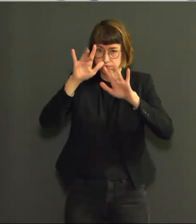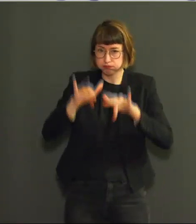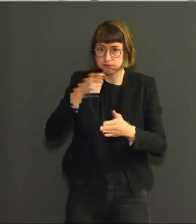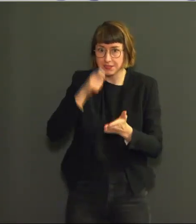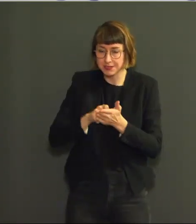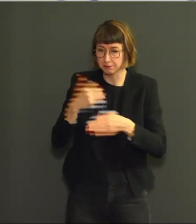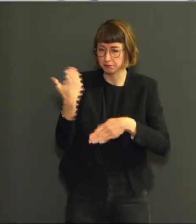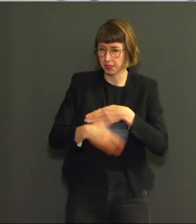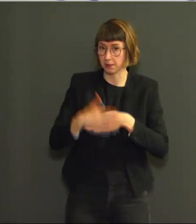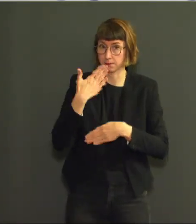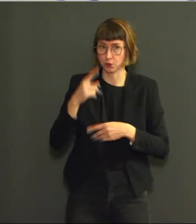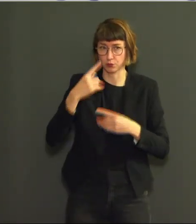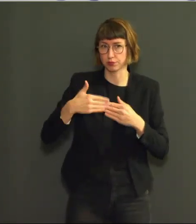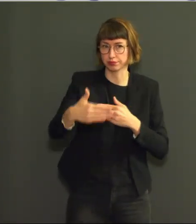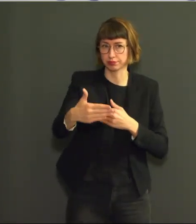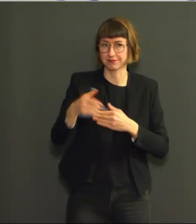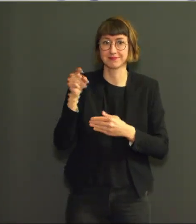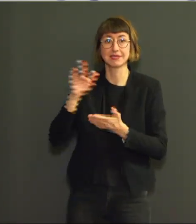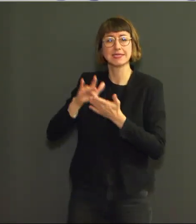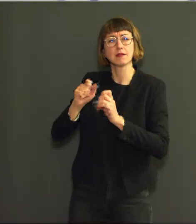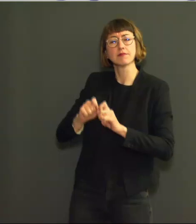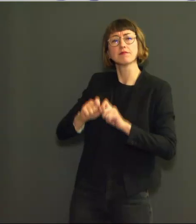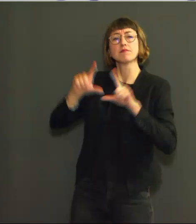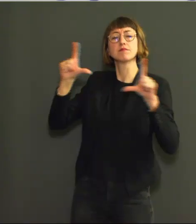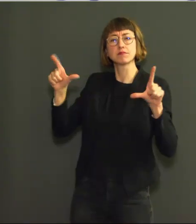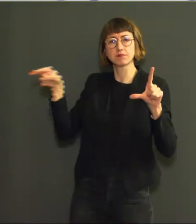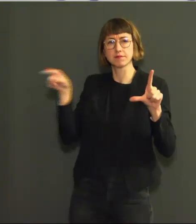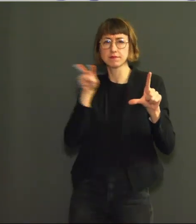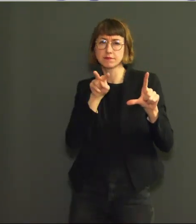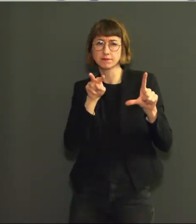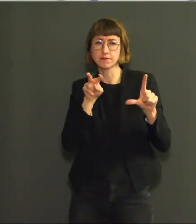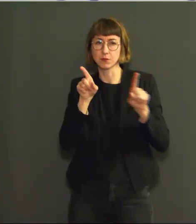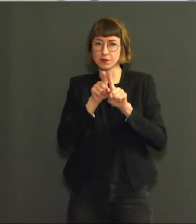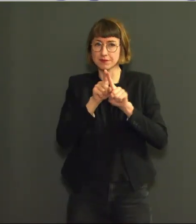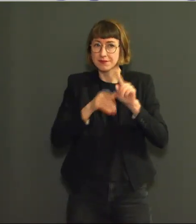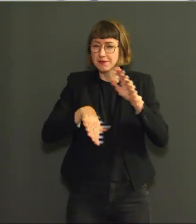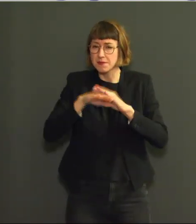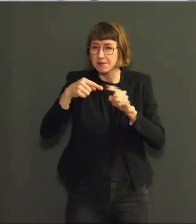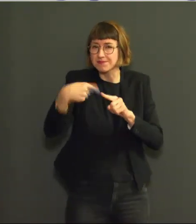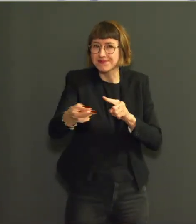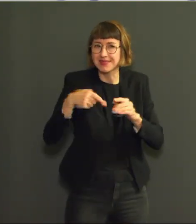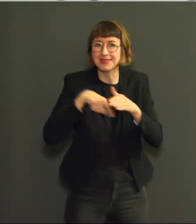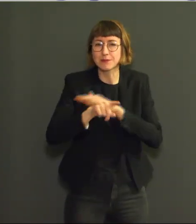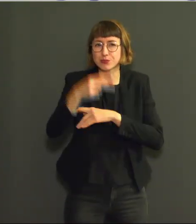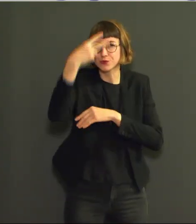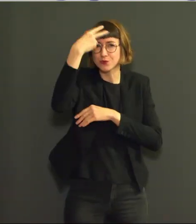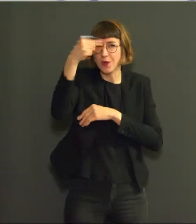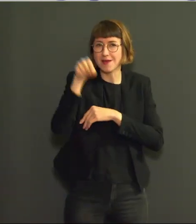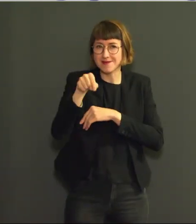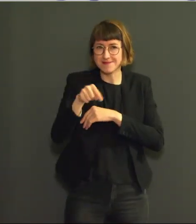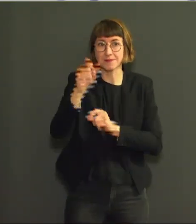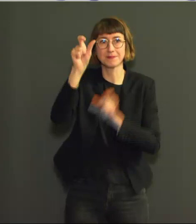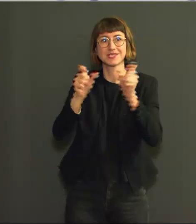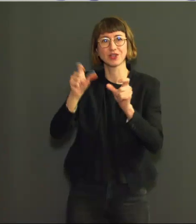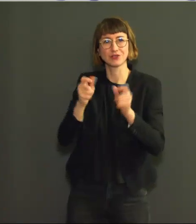Ce site web permettra également, partir du début du mois de juin, aux gestionnaires d'espace public qui souhaitent